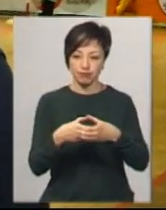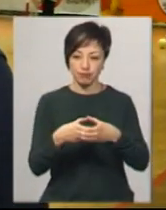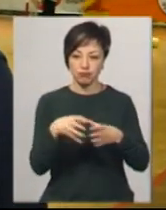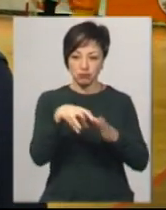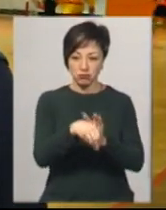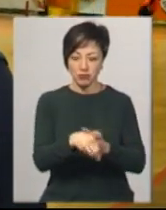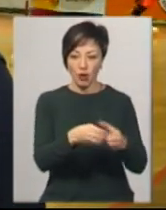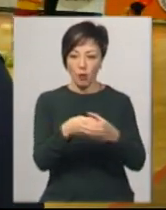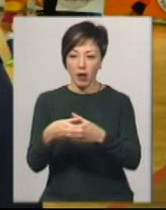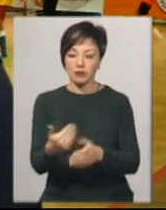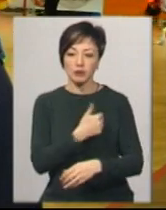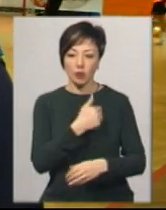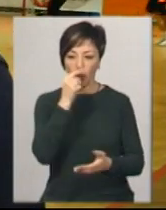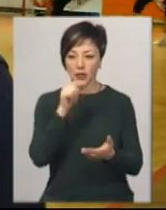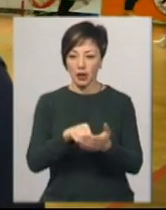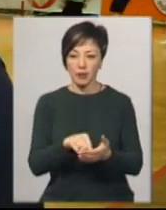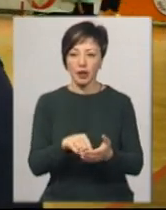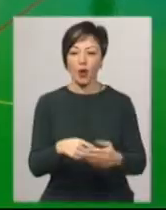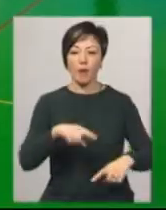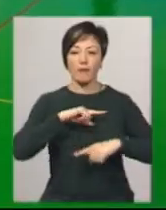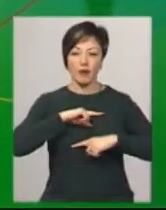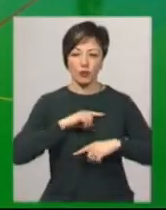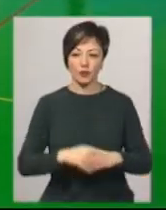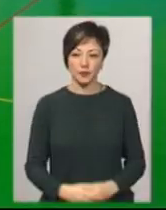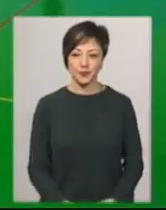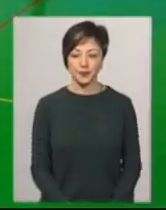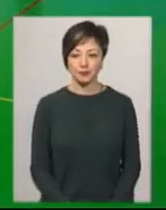будуть претендувати на те, щоб потрапити до серії плей-офф.